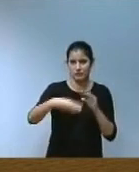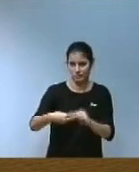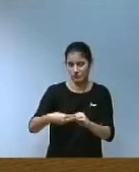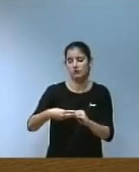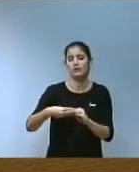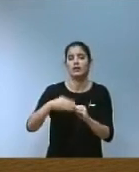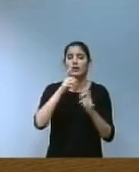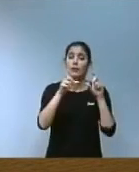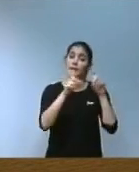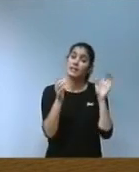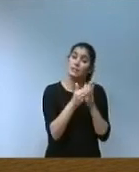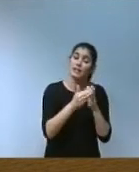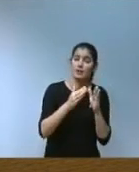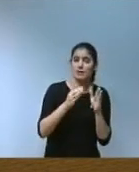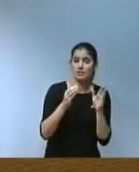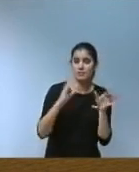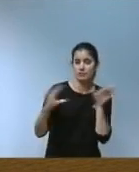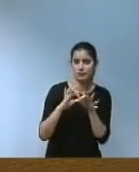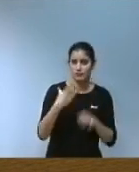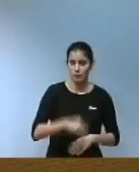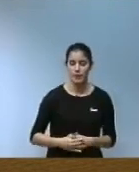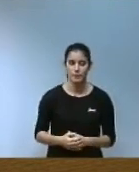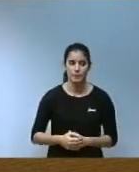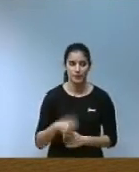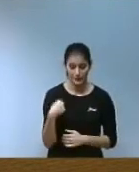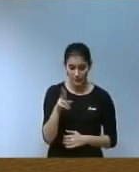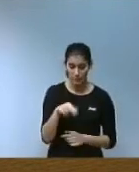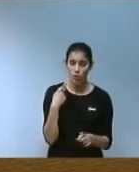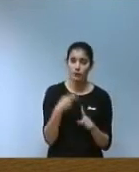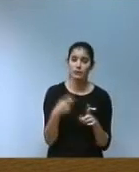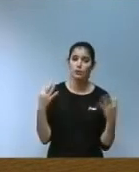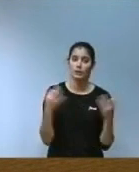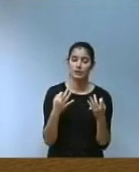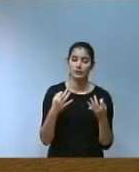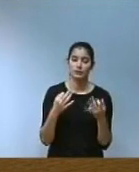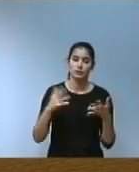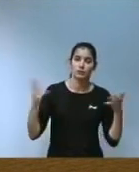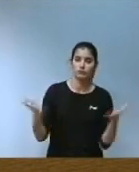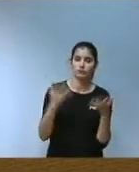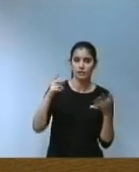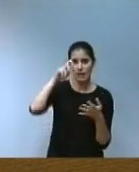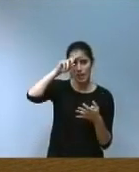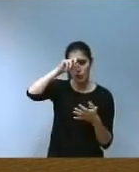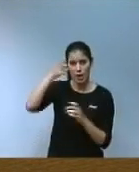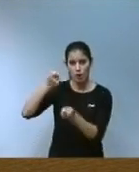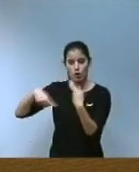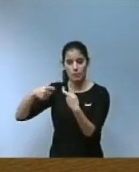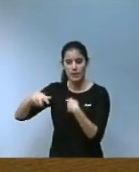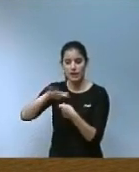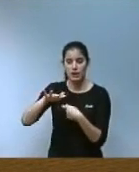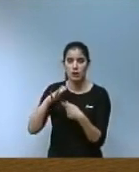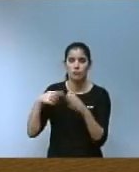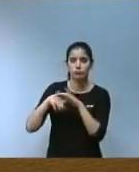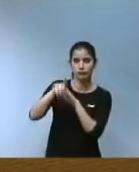de les primes del comerç i l'artesania també tenim com a objectiu fomentar i dinamitzar el comerç rural fomentant la iniciativa